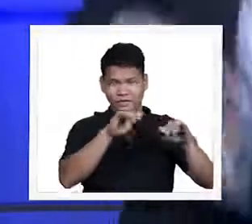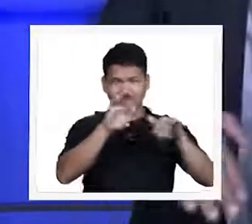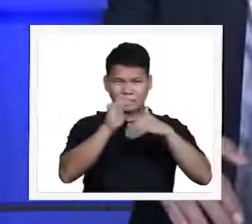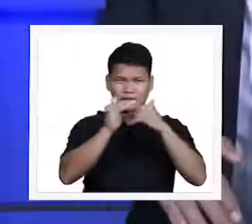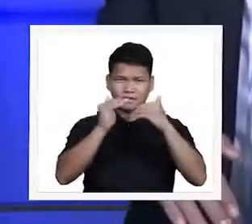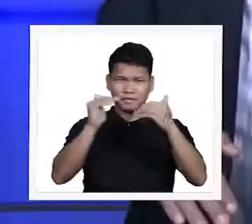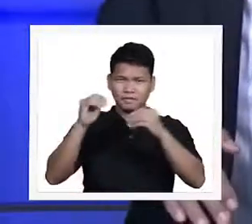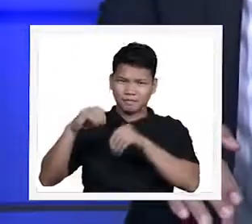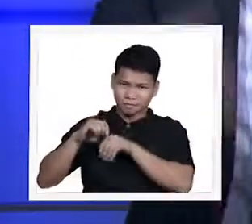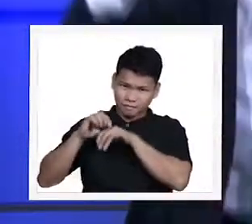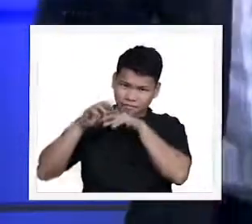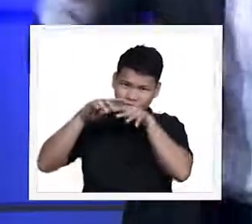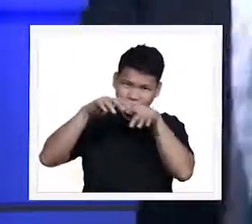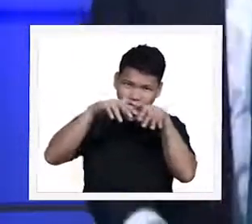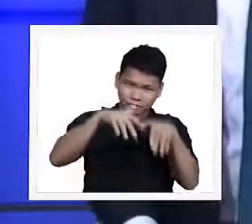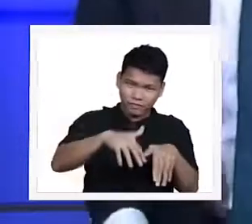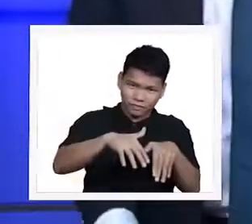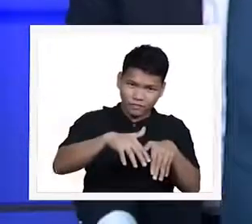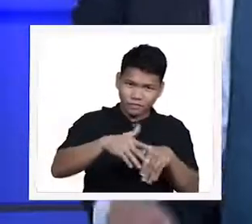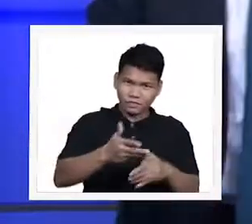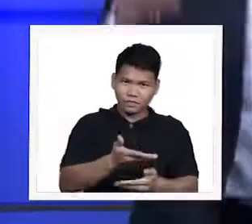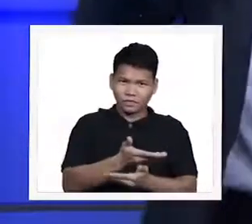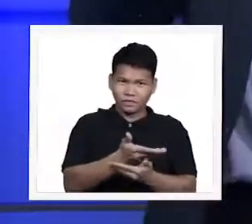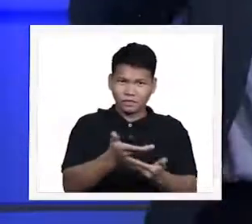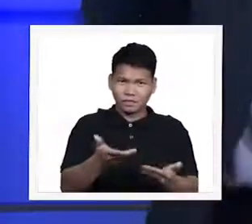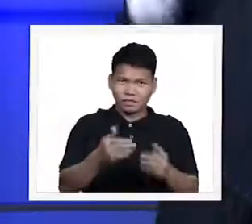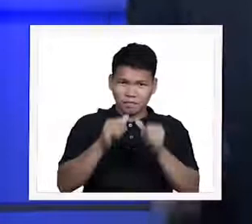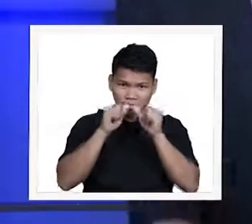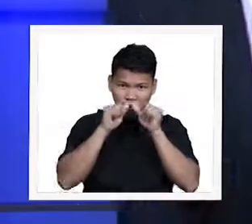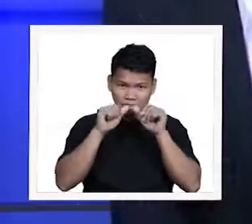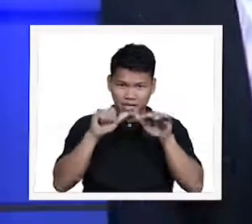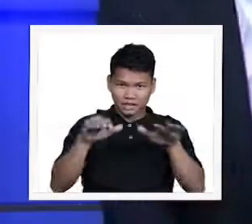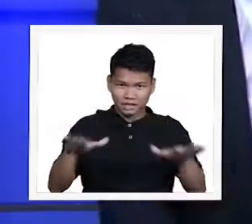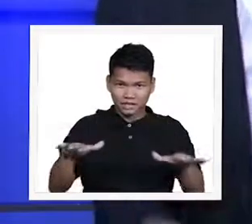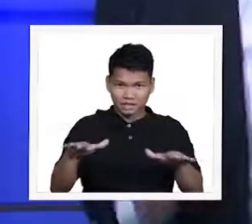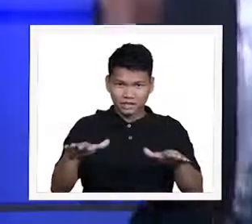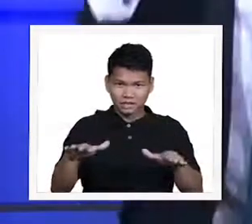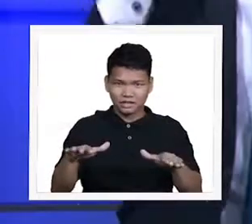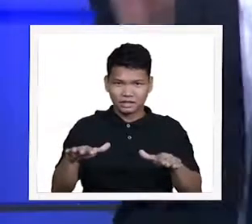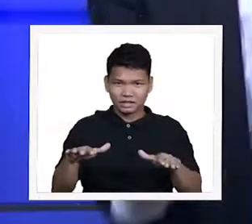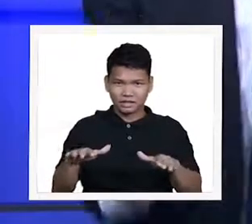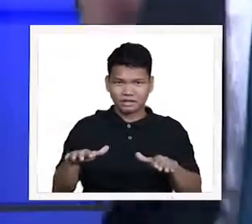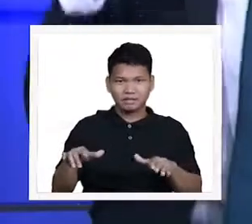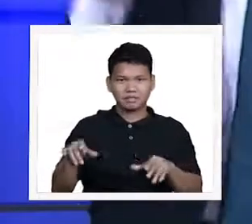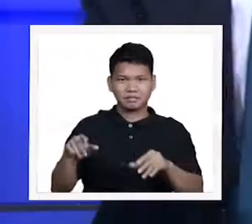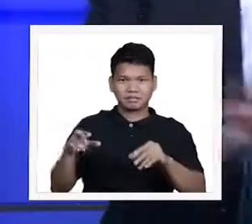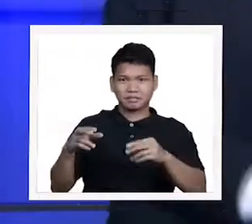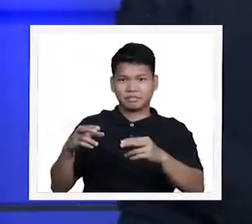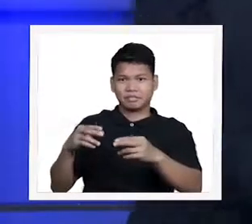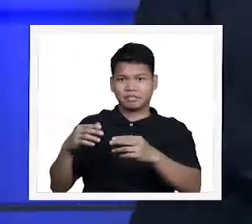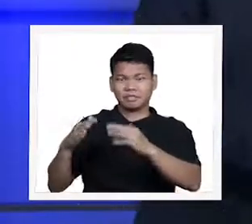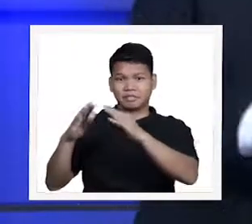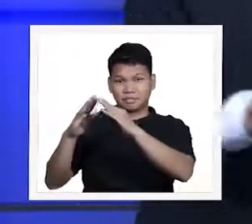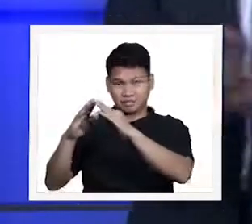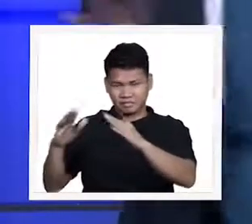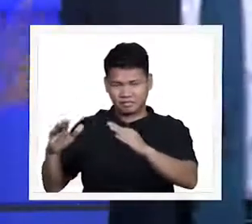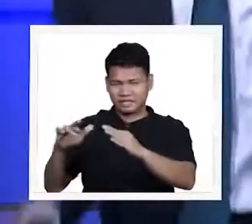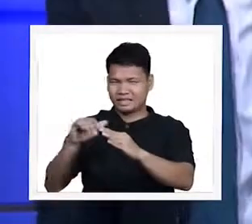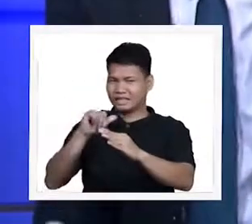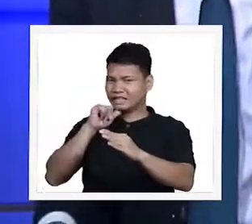pour out for you such blessing that there will be enough